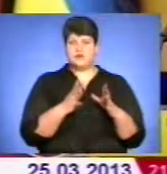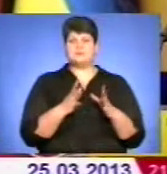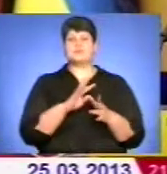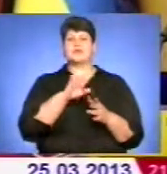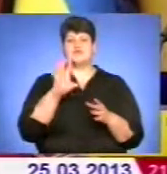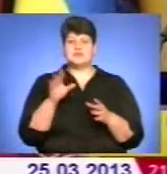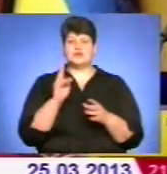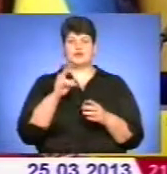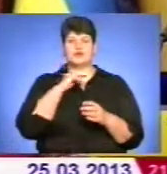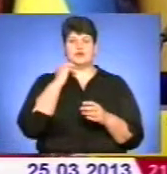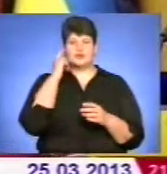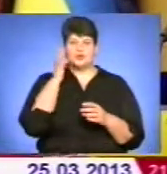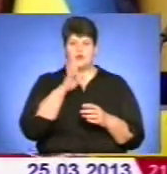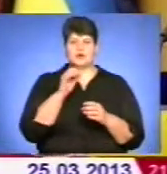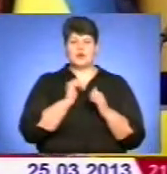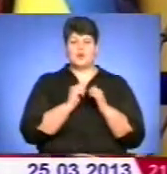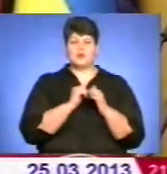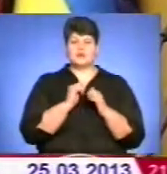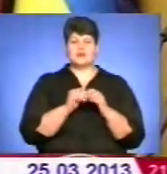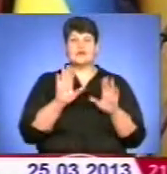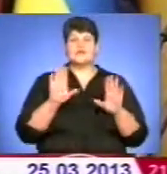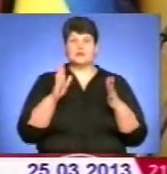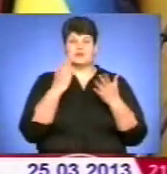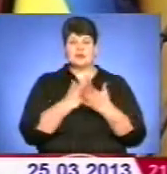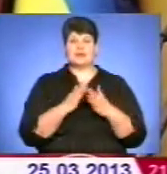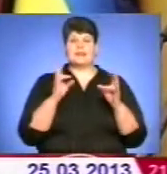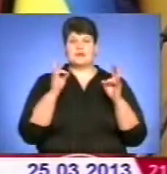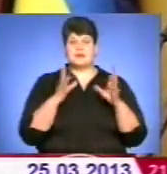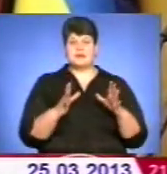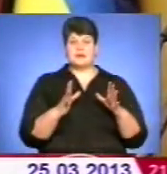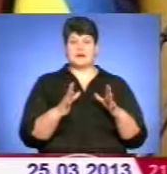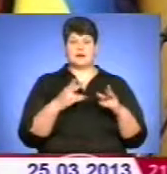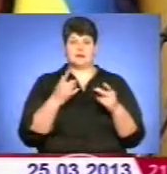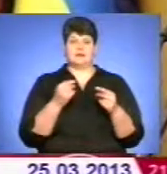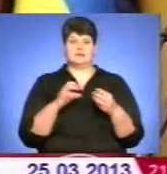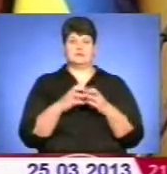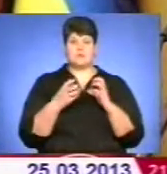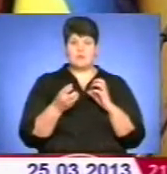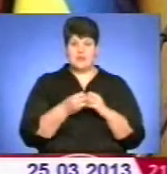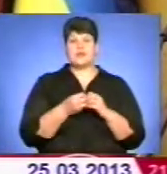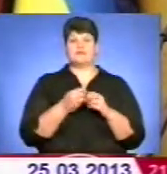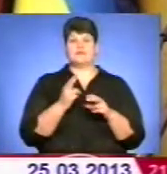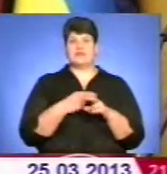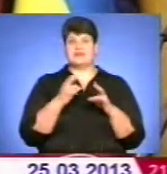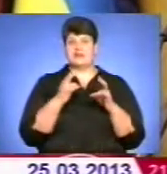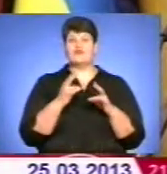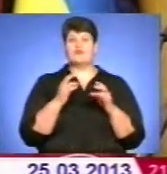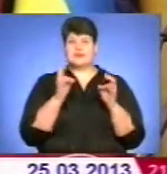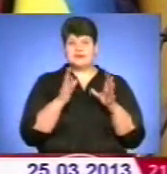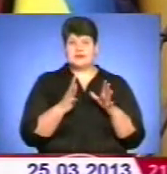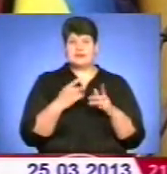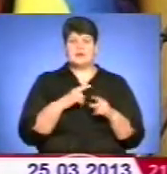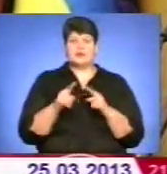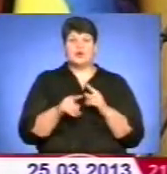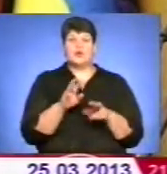Тільки тоді, коли наступає якась небезпека або якась загроза небезпеки, тоді починається швидко рухатися і